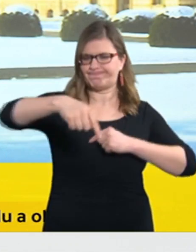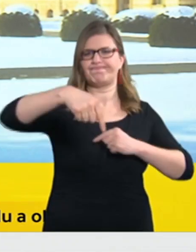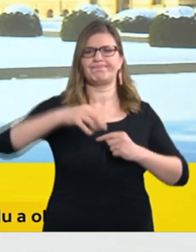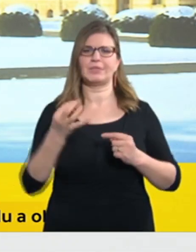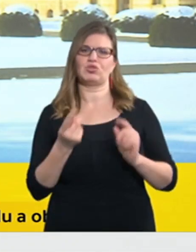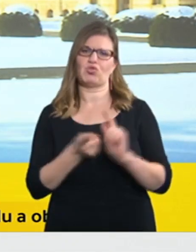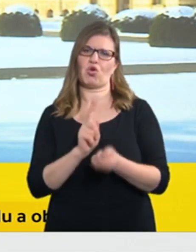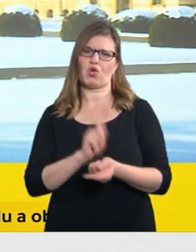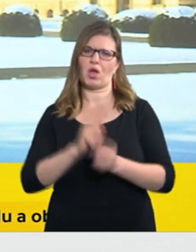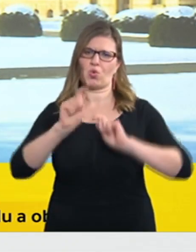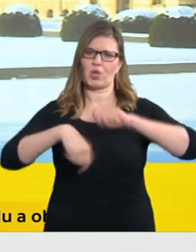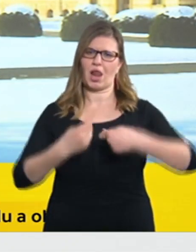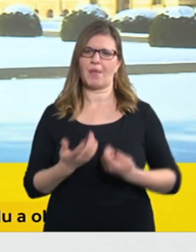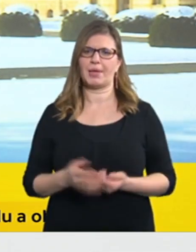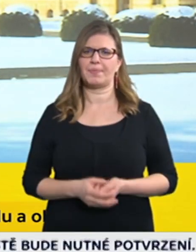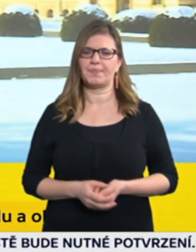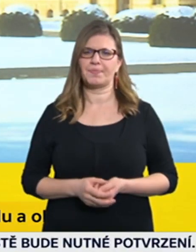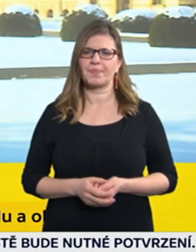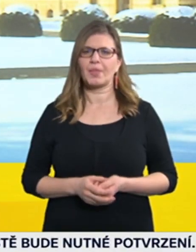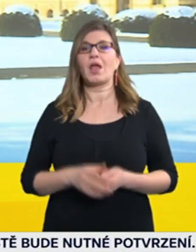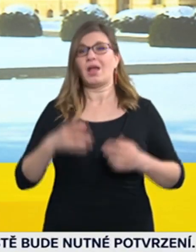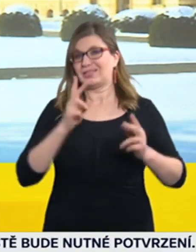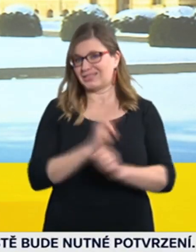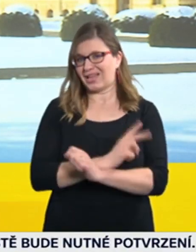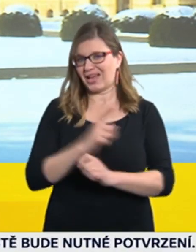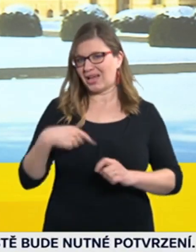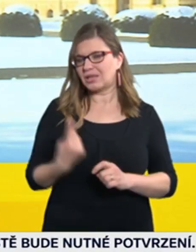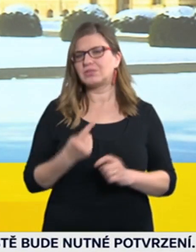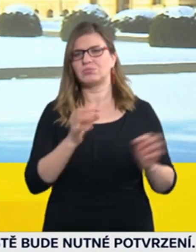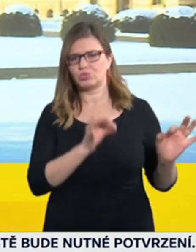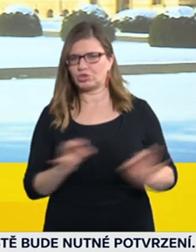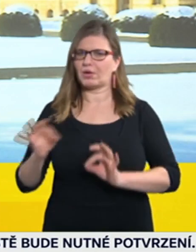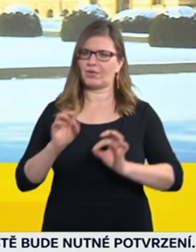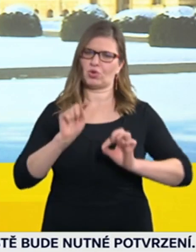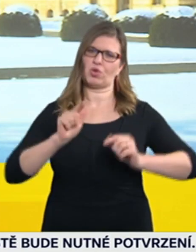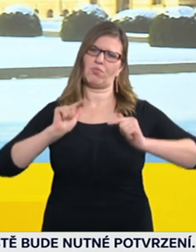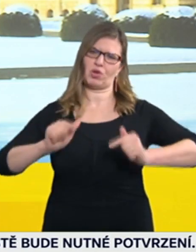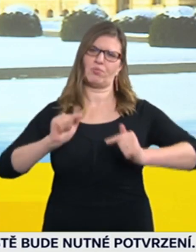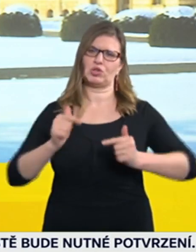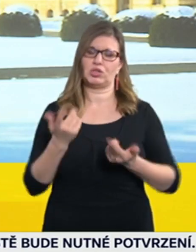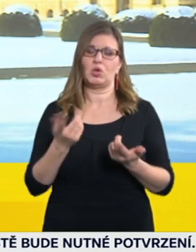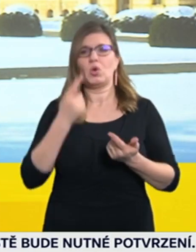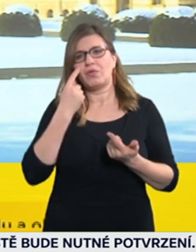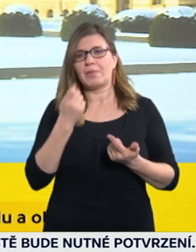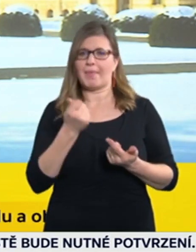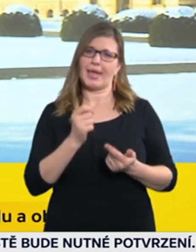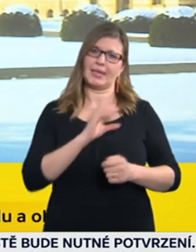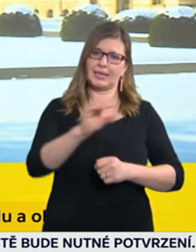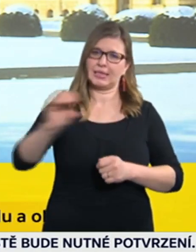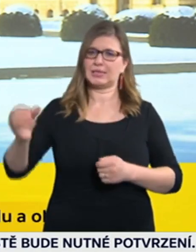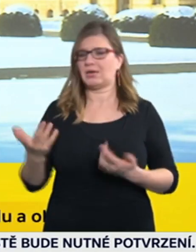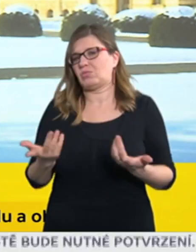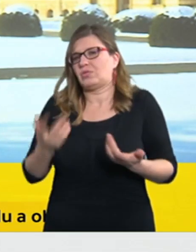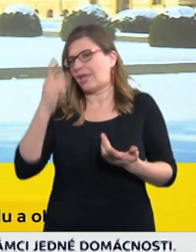toho, jakým způsobem bude stát připraven toto podpořit. Je to potom v geci paní ministrině Schillerové. Myslím si, že k tomu